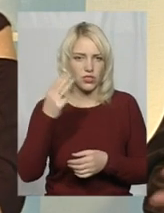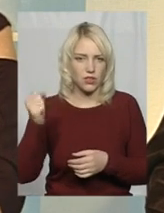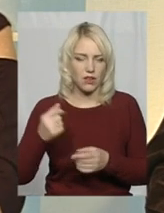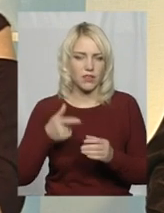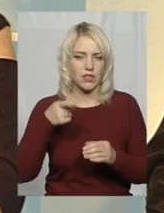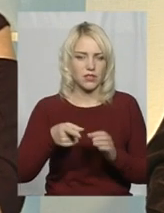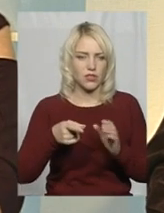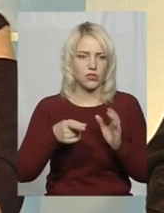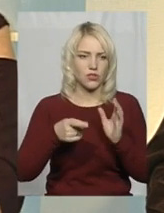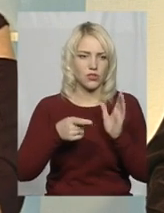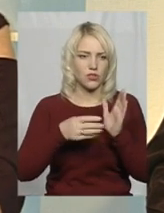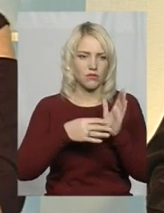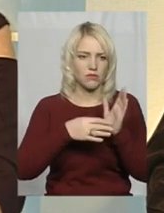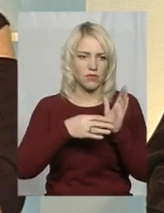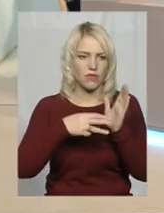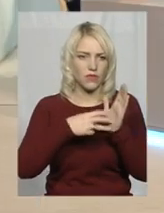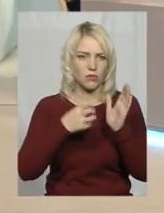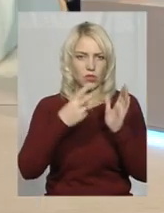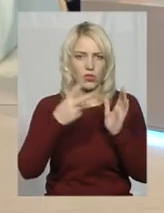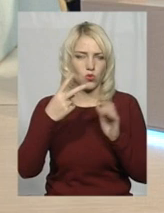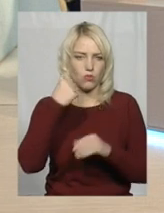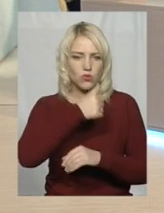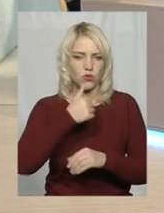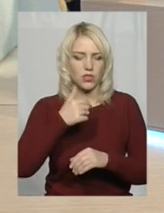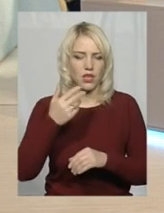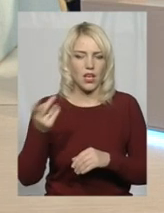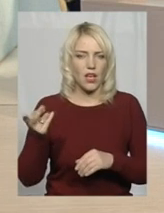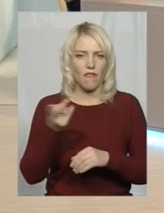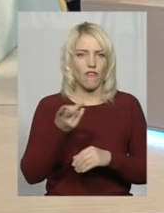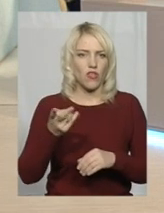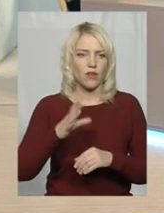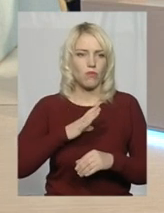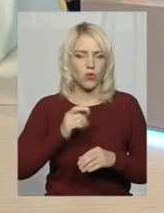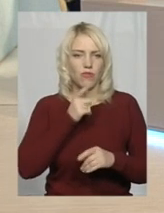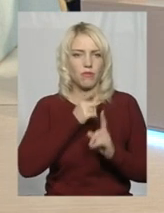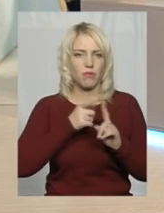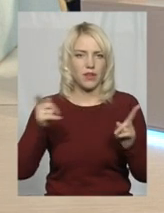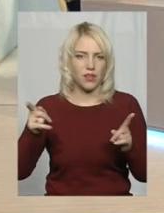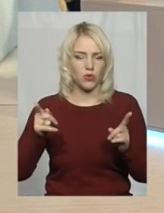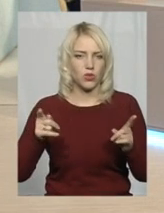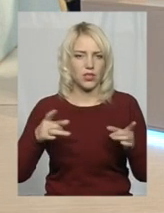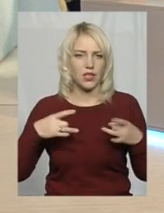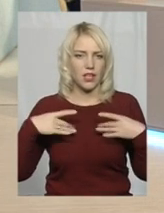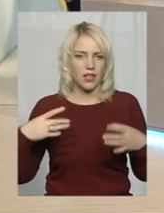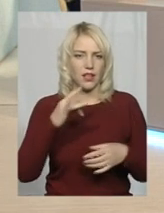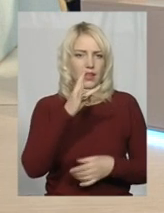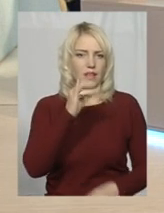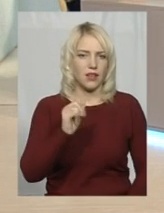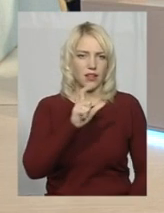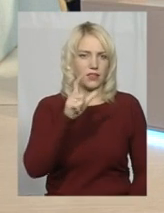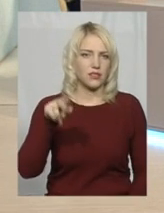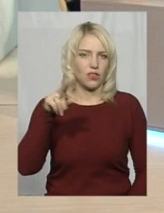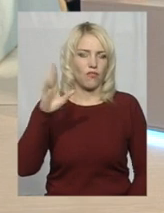-му, якщо не помиляються, році. І вони були саме в період Різдва. І вони писали про те, що